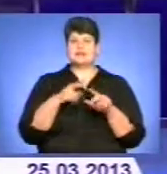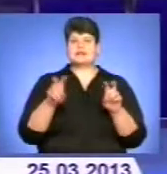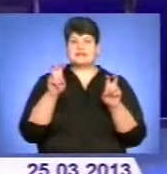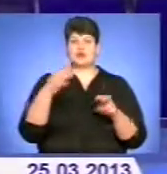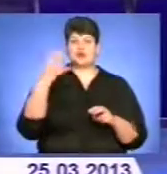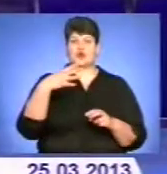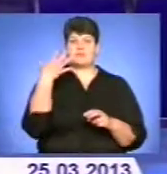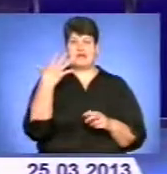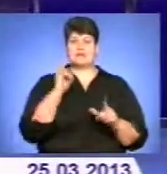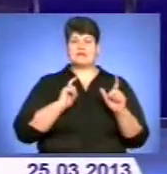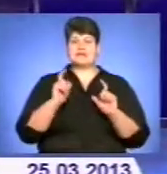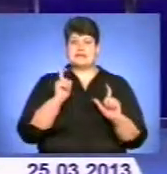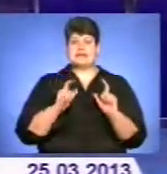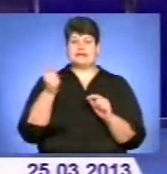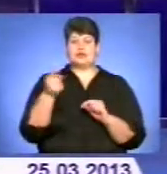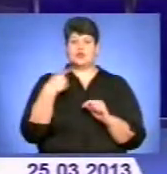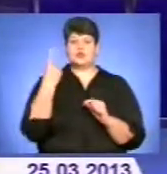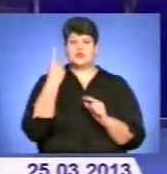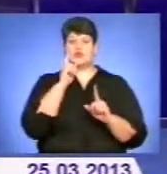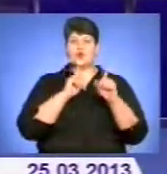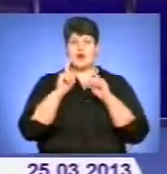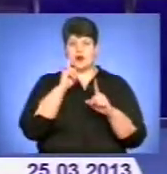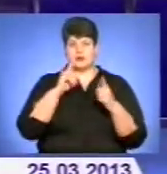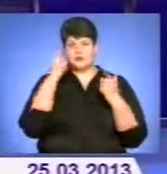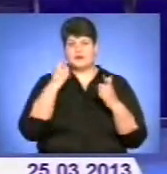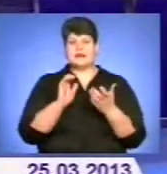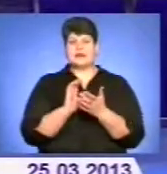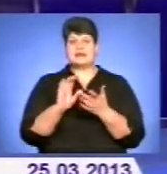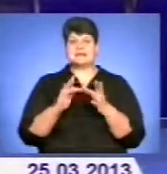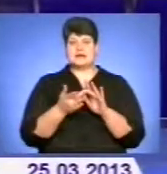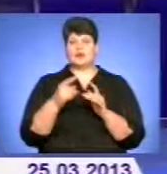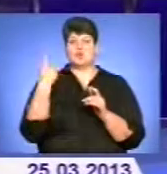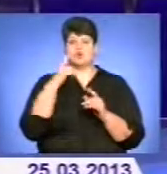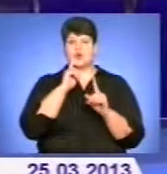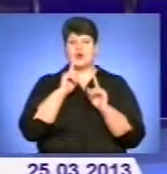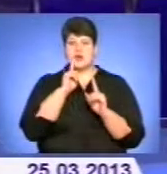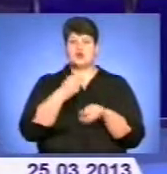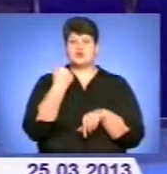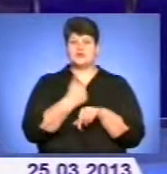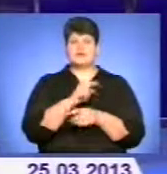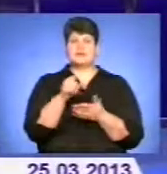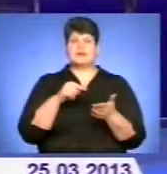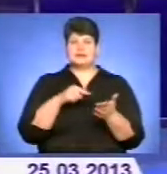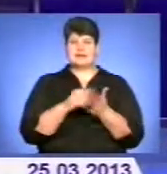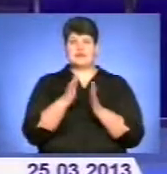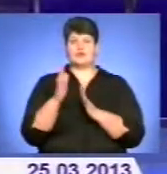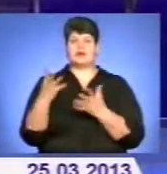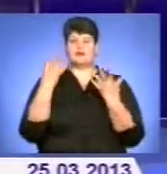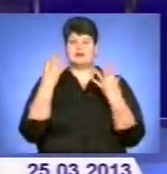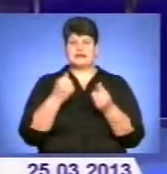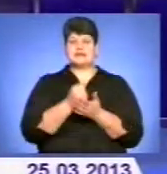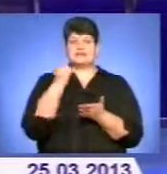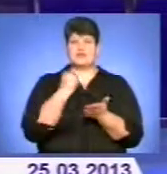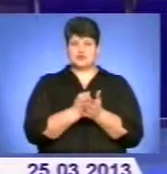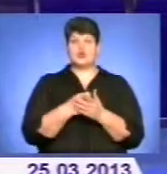45-ї сесії Тернопільської обласної ради, повідомляє сайт Облради. Основні питання – порядку денного, затвердження обласного